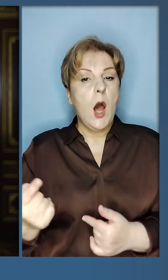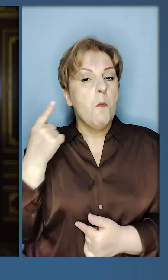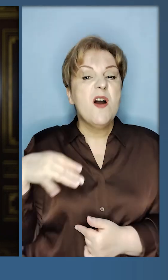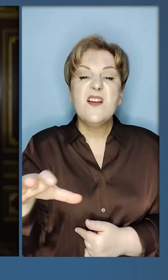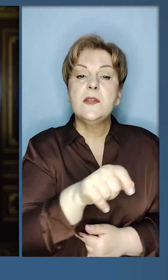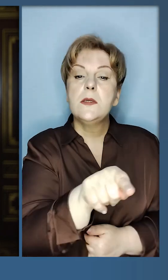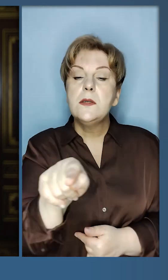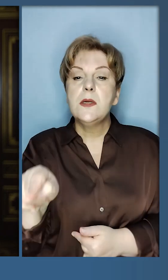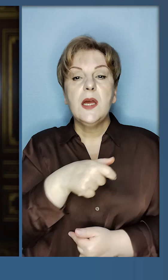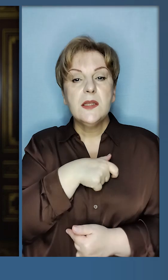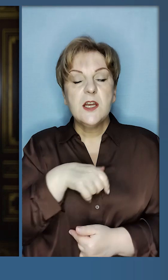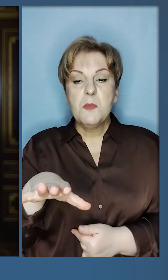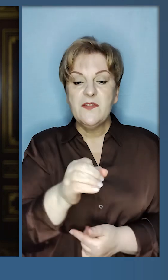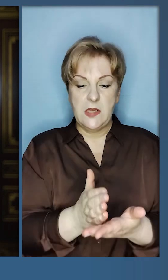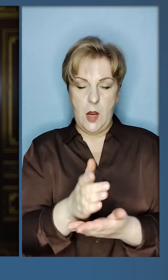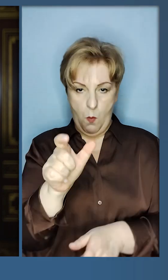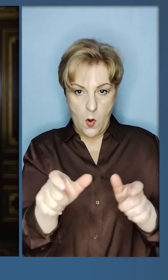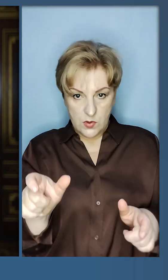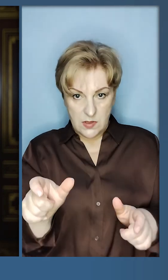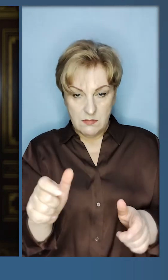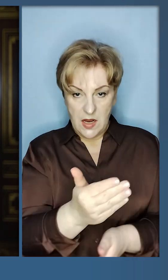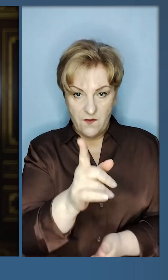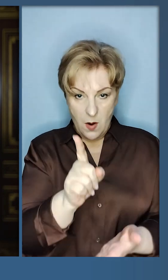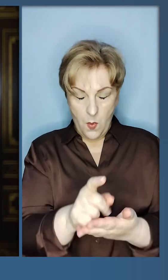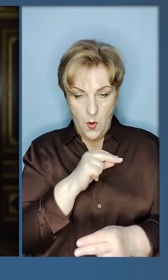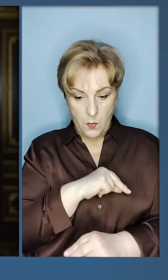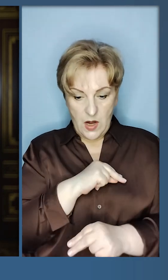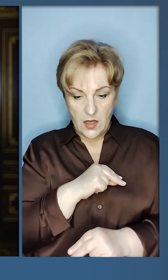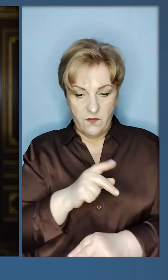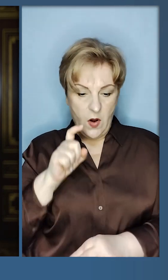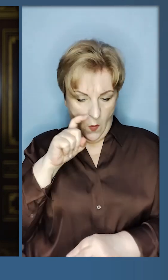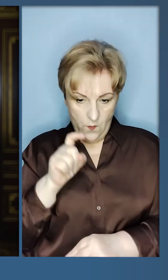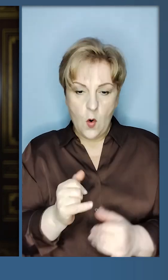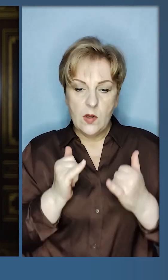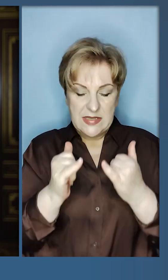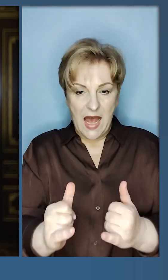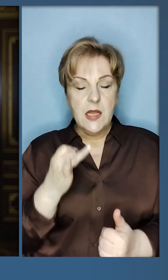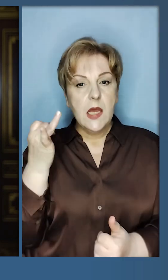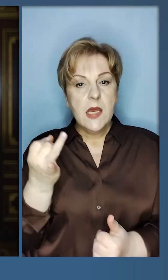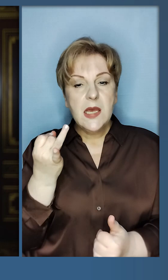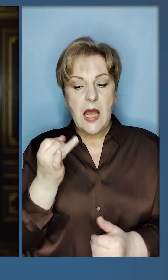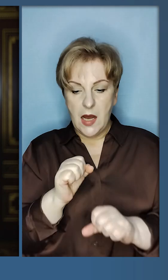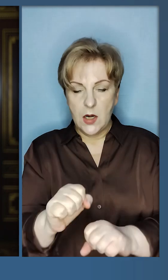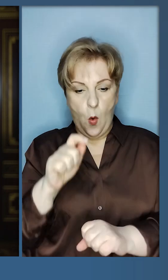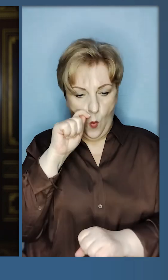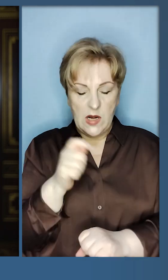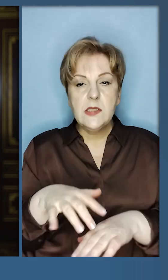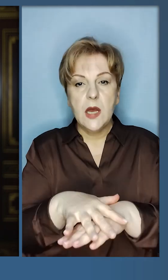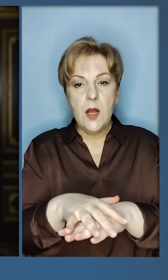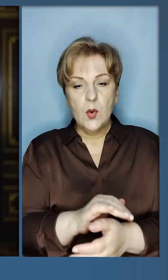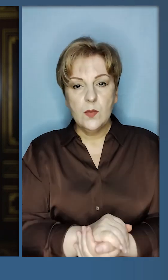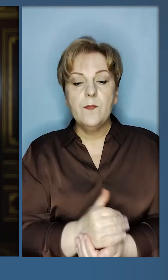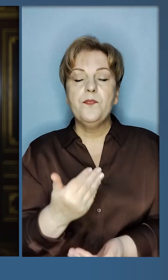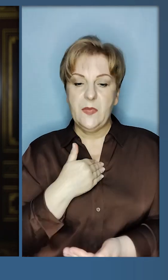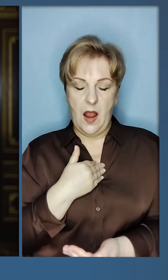почули всі депутати, всі посадовці. Ви повинні працювати в Україні та заради інтересів українського